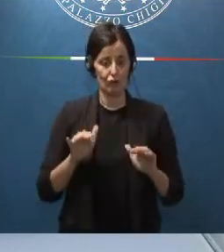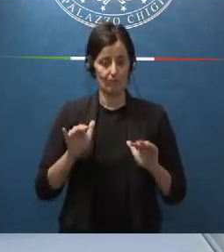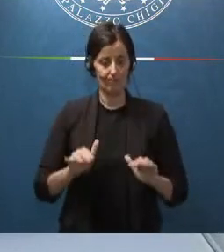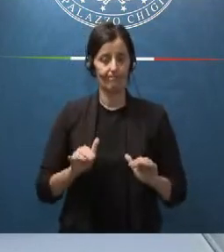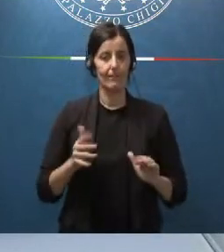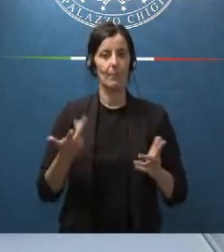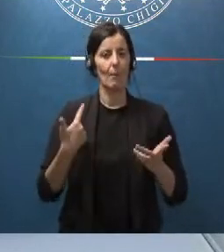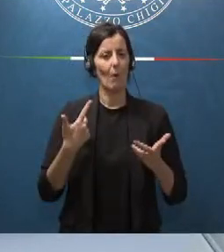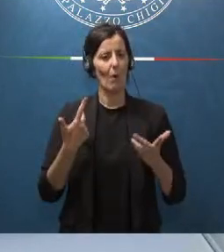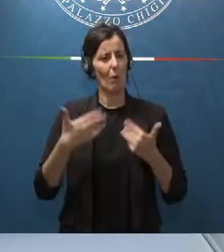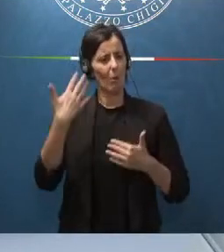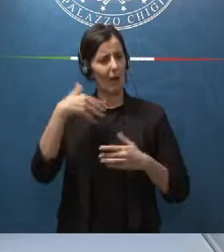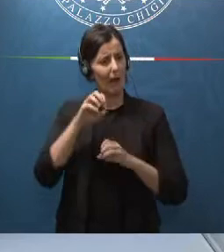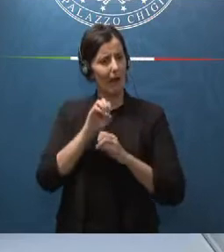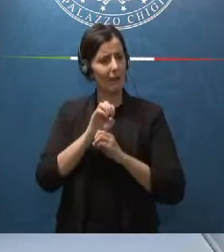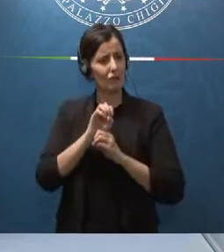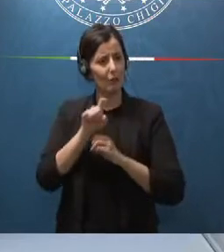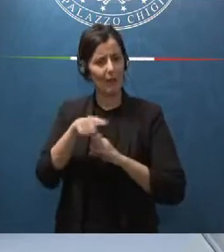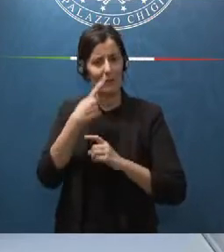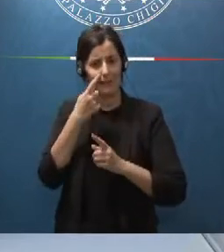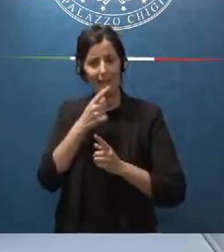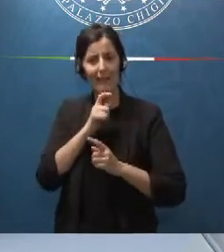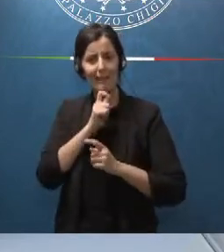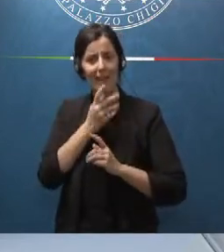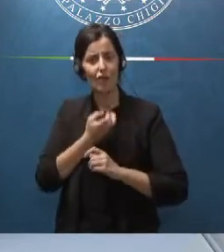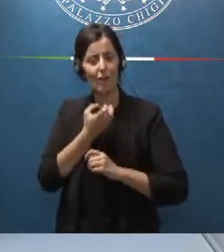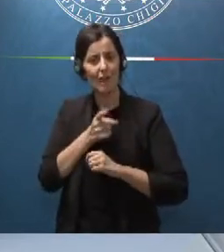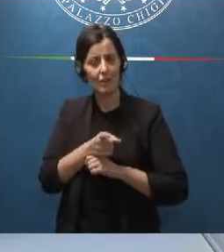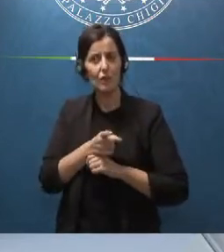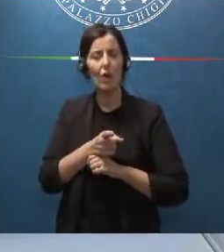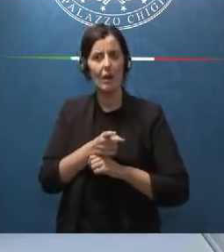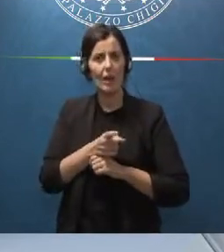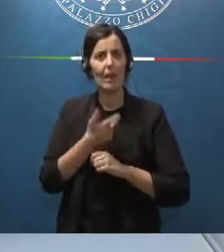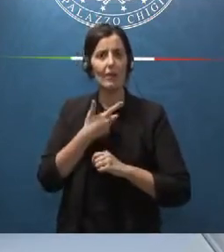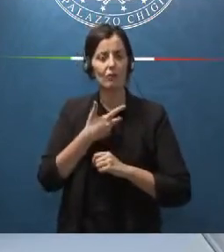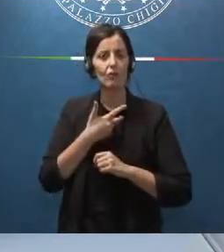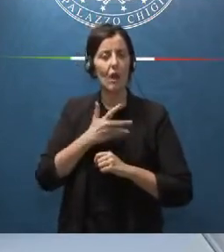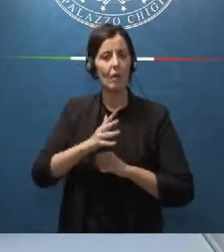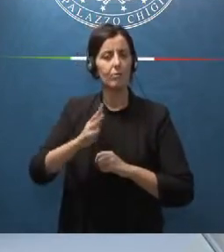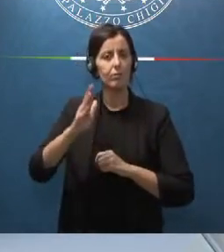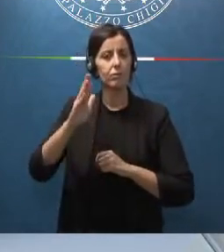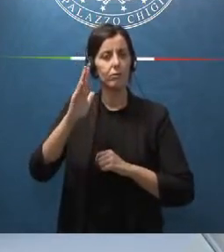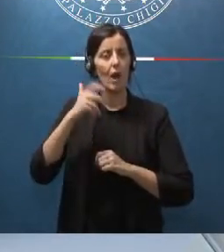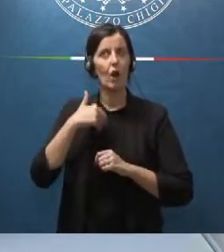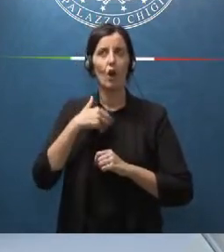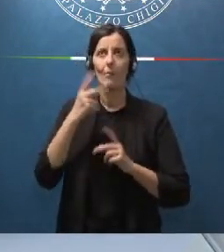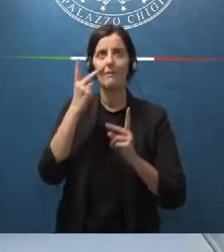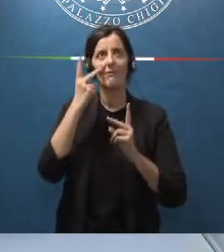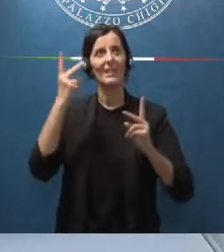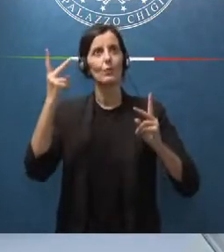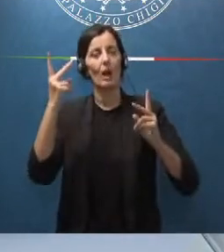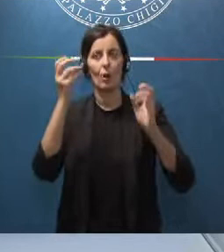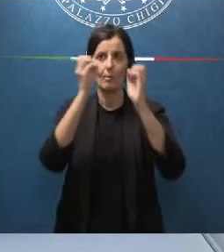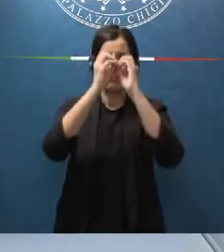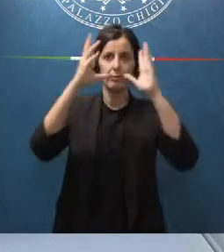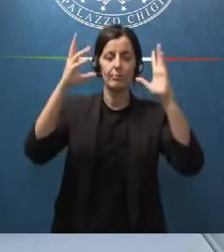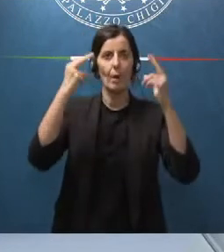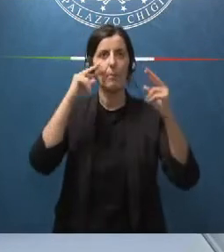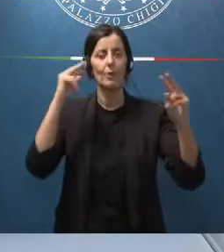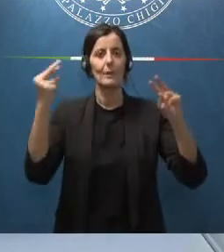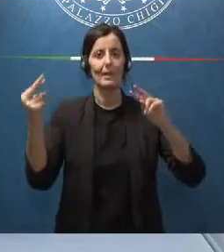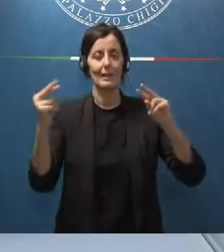disciplina di intercettazione che ha ancora come visuale come prospettiva